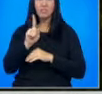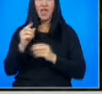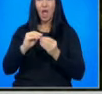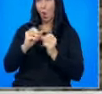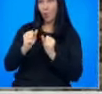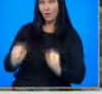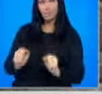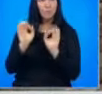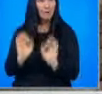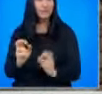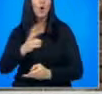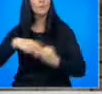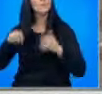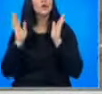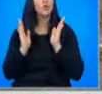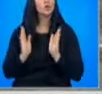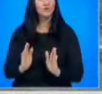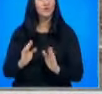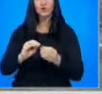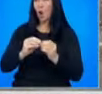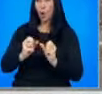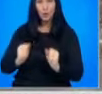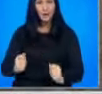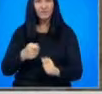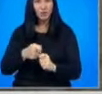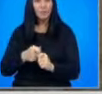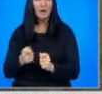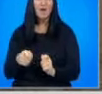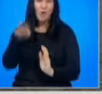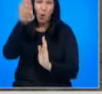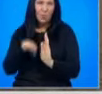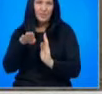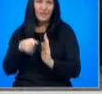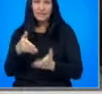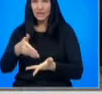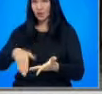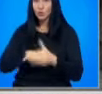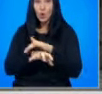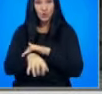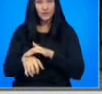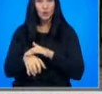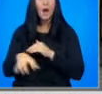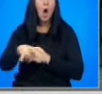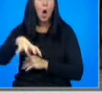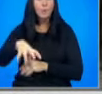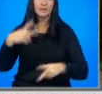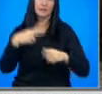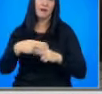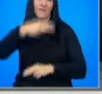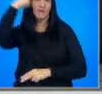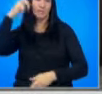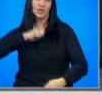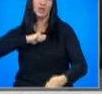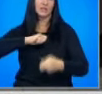укрепен правилно. Проверката е установила, че укрепването е направено в много ниска част на изкупа. Обектът е спрян и фирмата ще бъде